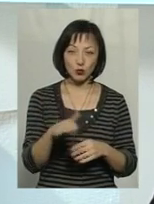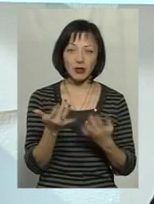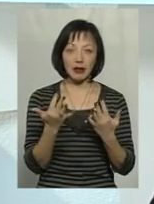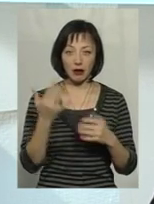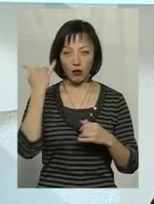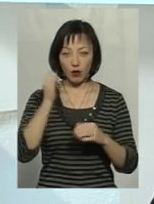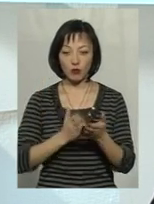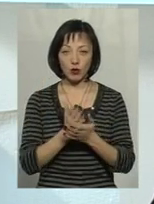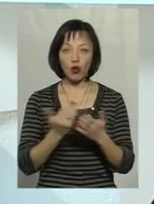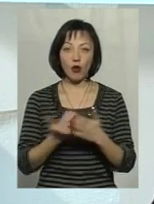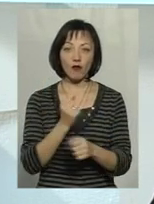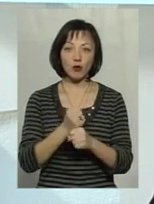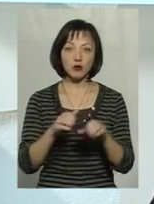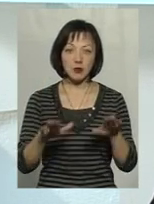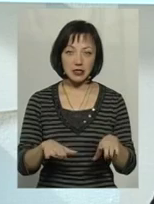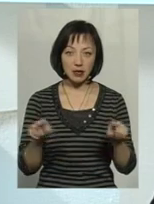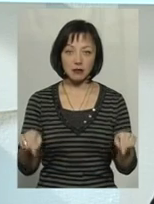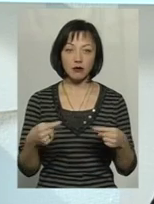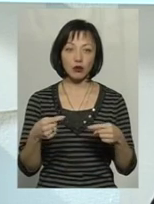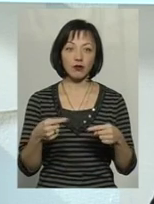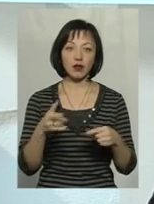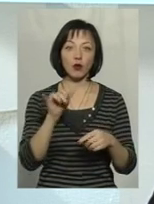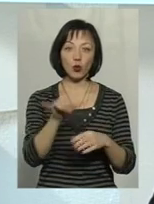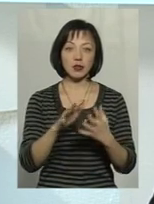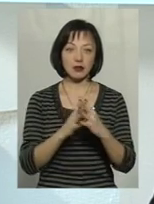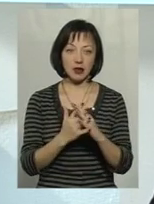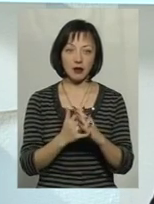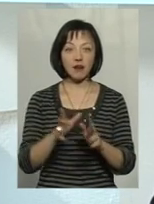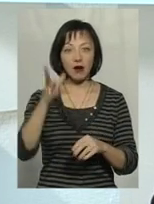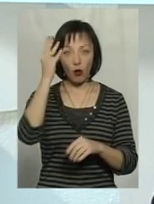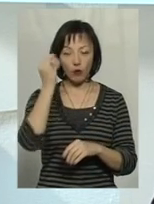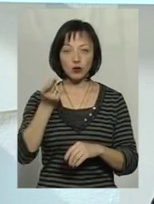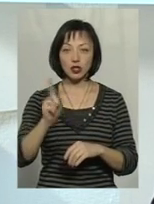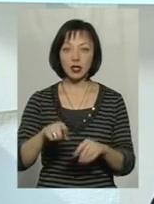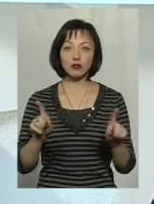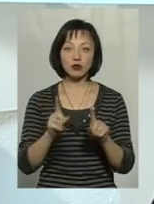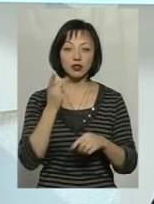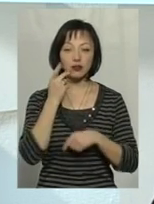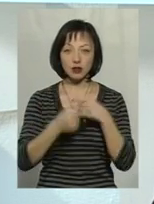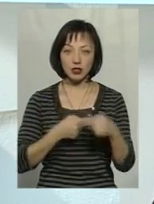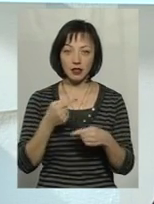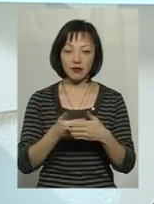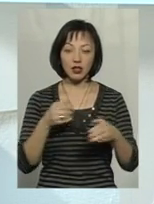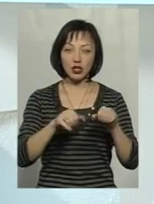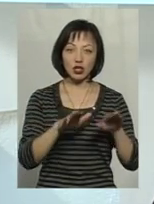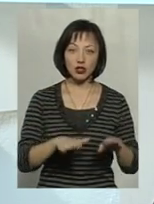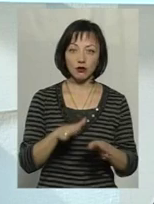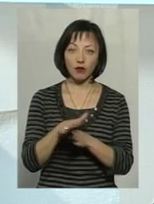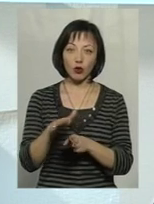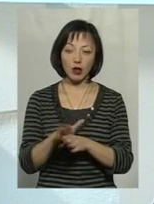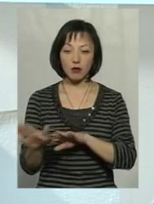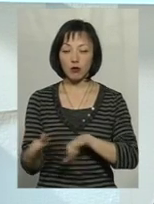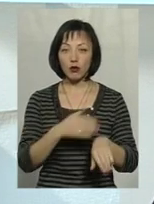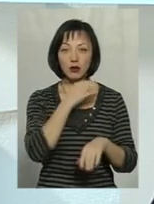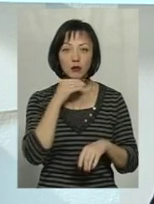Тобто, створювати нові робочі місця на селі. Ну, враховуючи те, що, як завжди, від рішення до виконання проходить